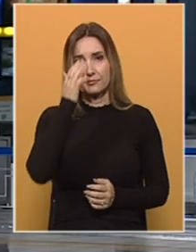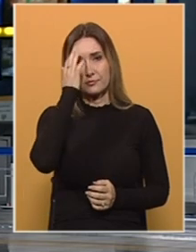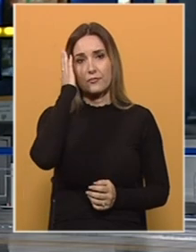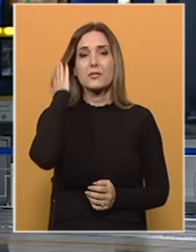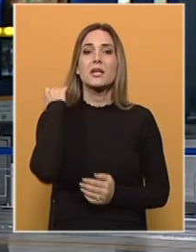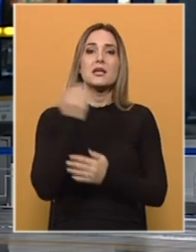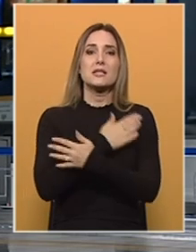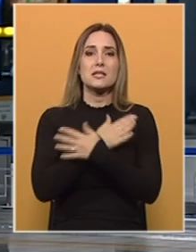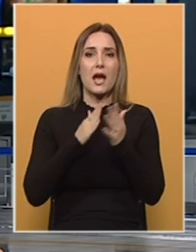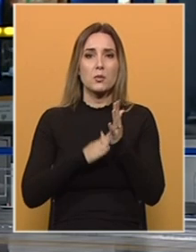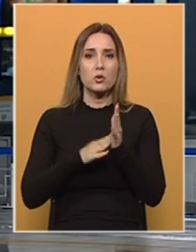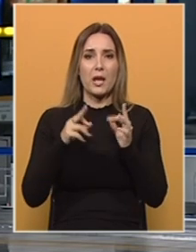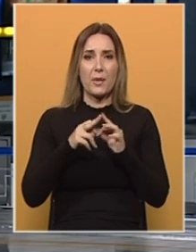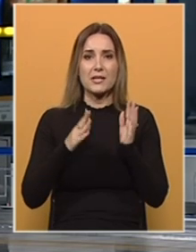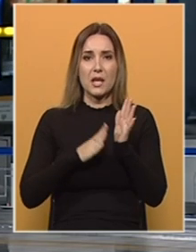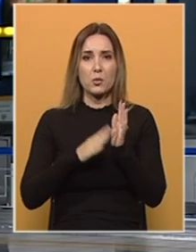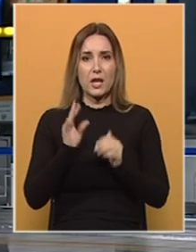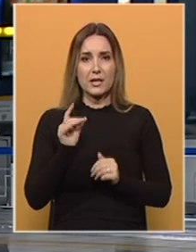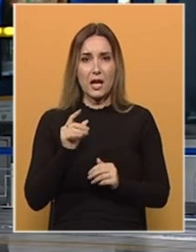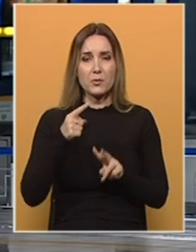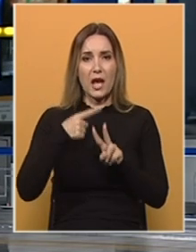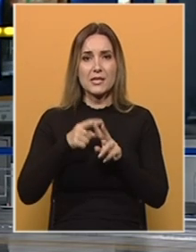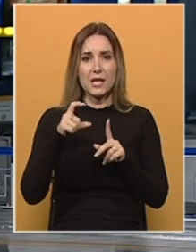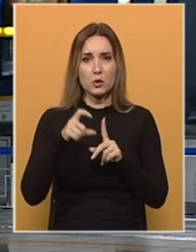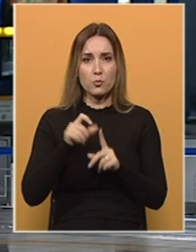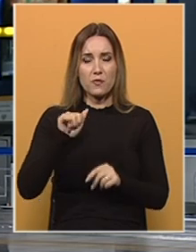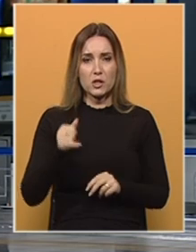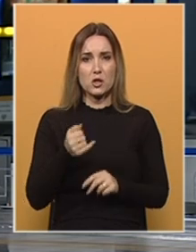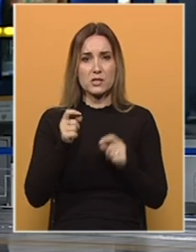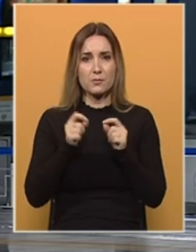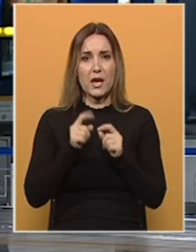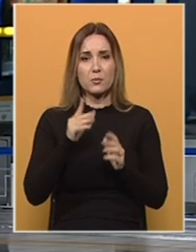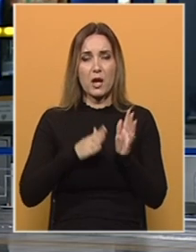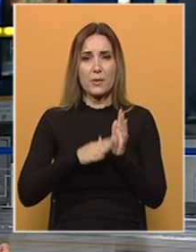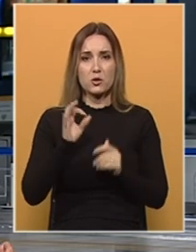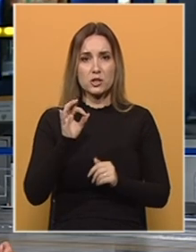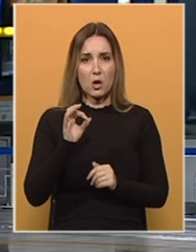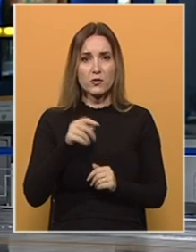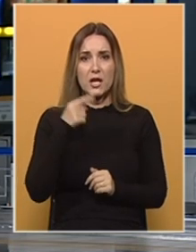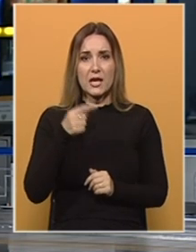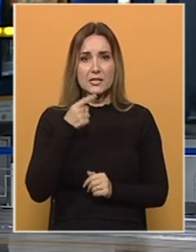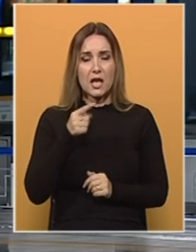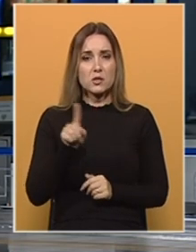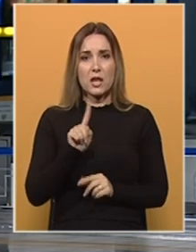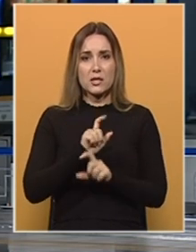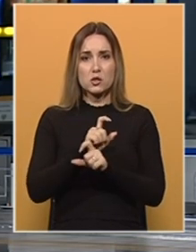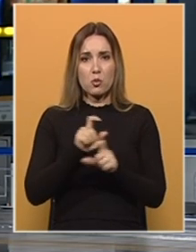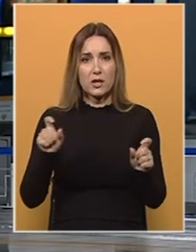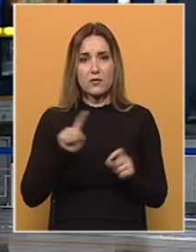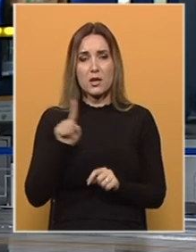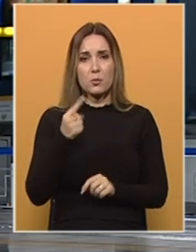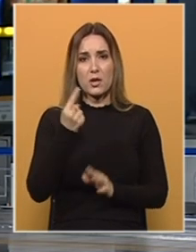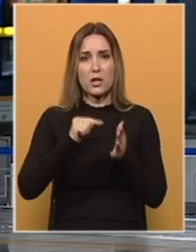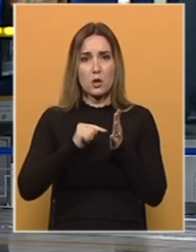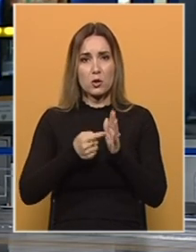Zijad Mutap, Alisa Mutap Ramić, Hasan Dupovac, Josip Barić i Muamero Žegović izjasnili su se da nisu krivi ni po